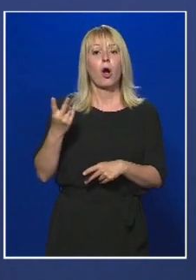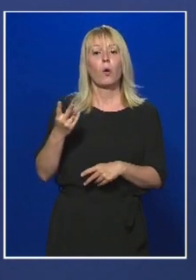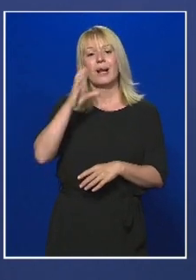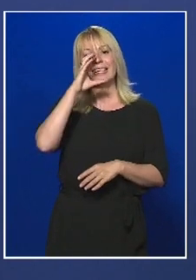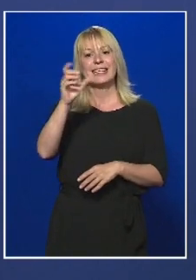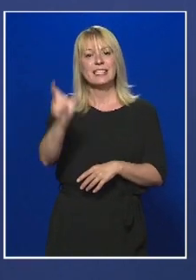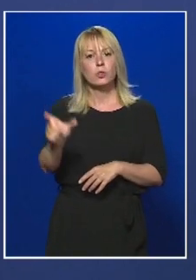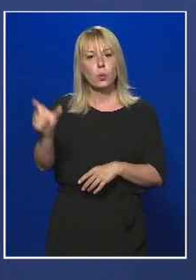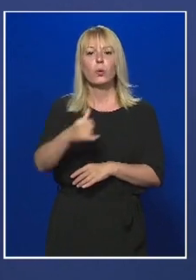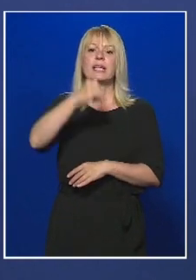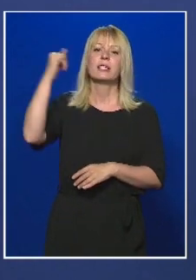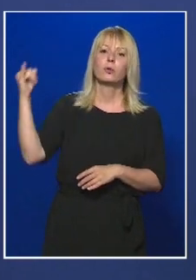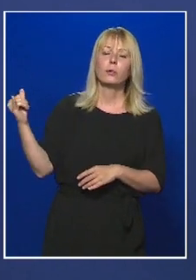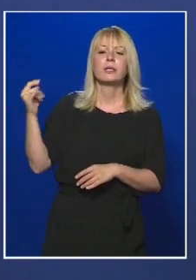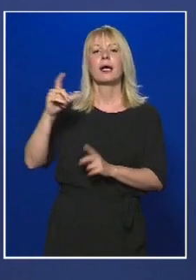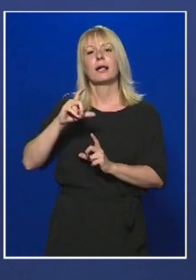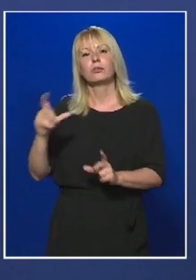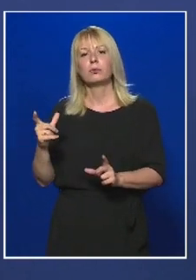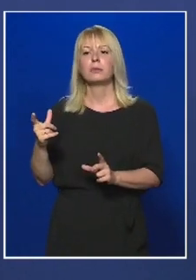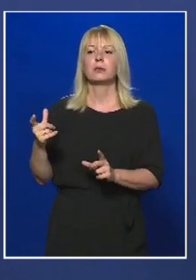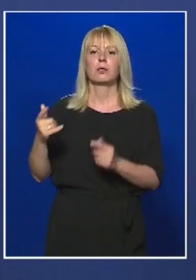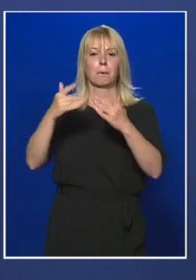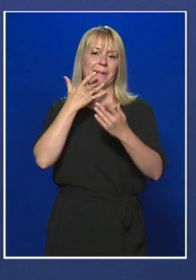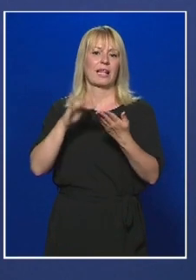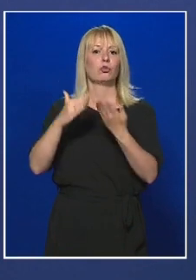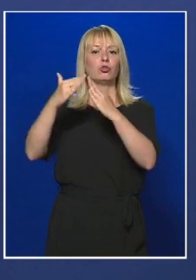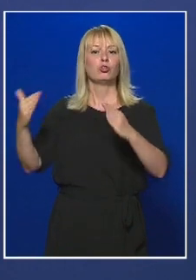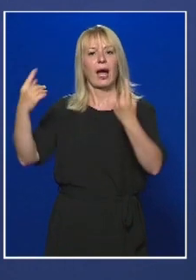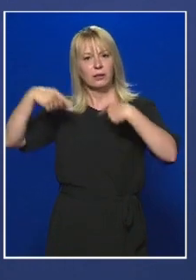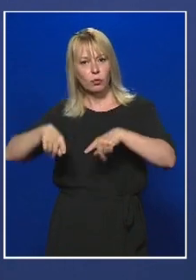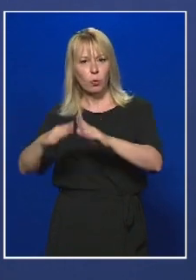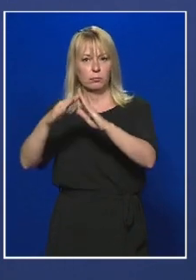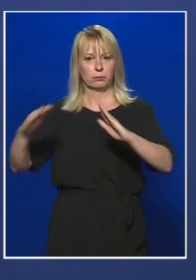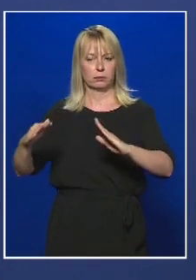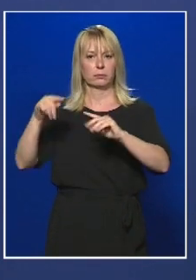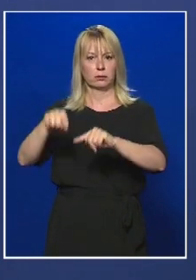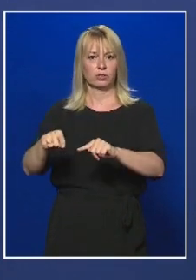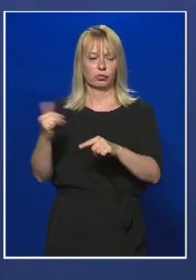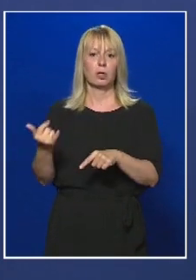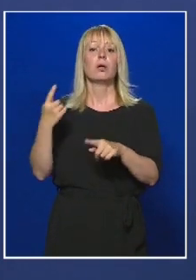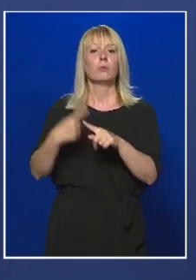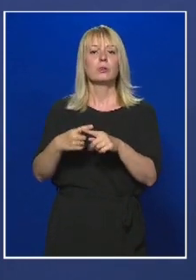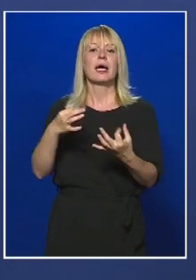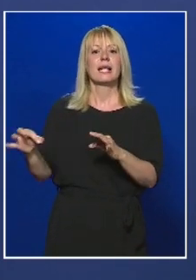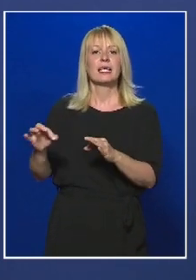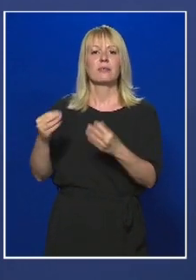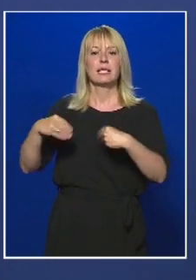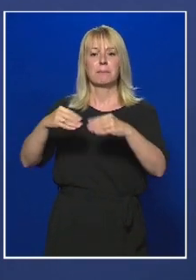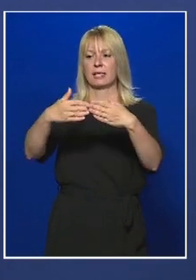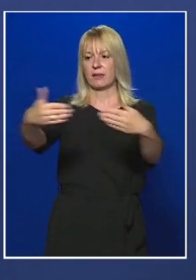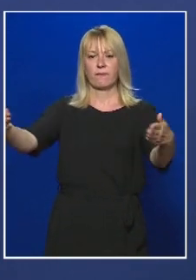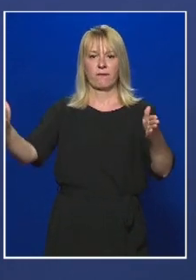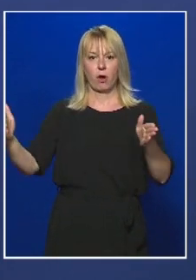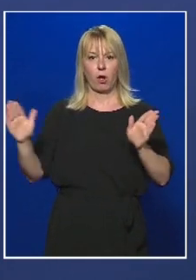nézőket az időjárás viszontagságaitól a szervezők sátorral védik, illetve azt is, ahol a rendezvény épített fallal